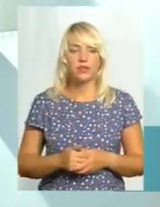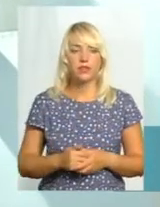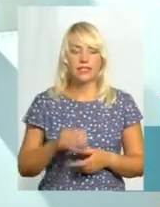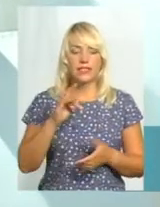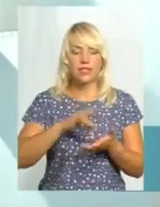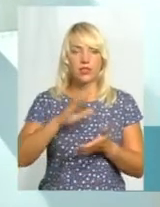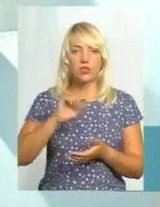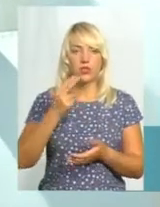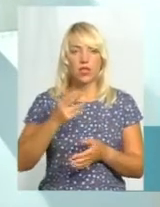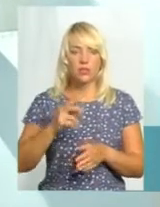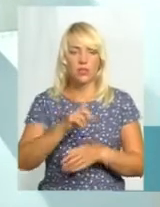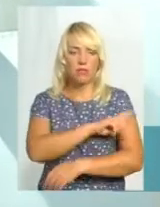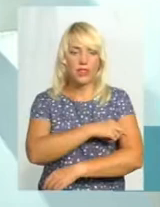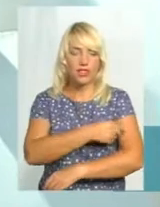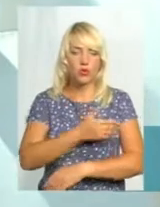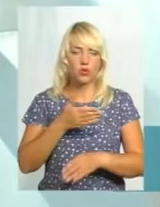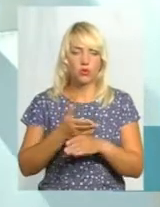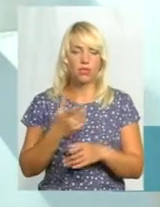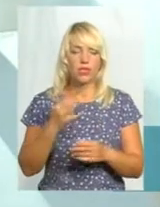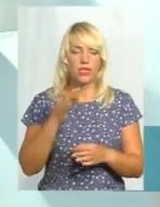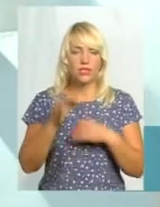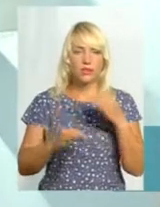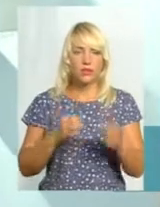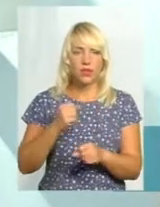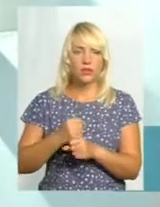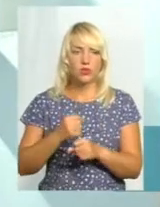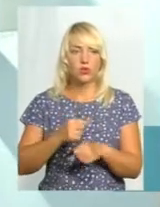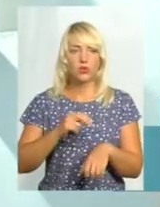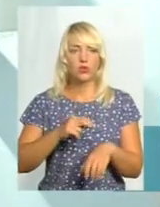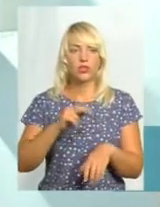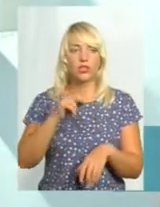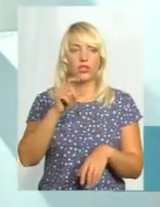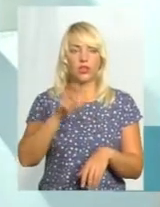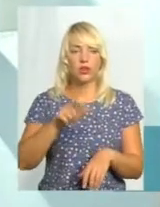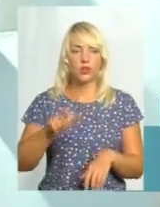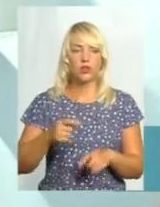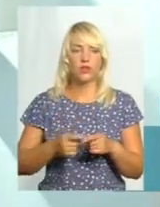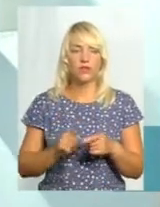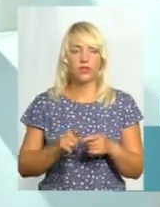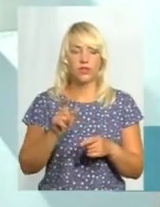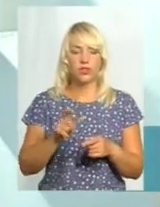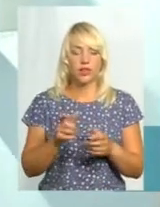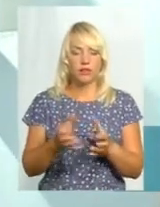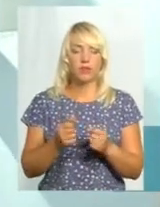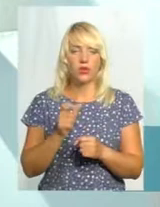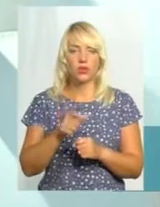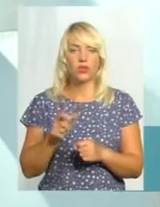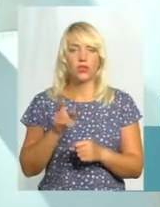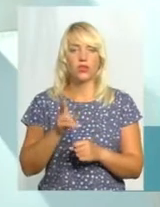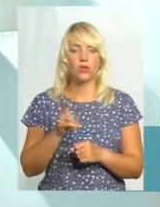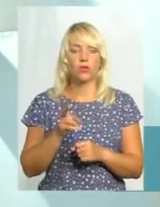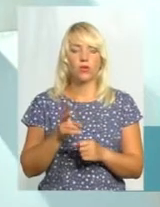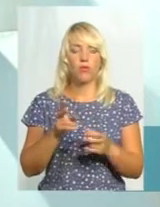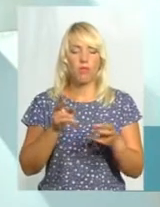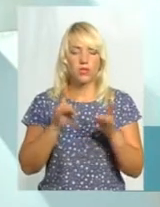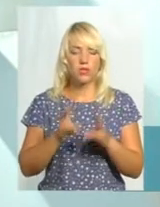цілодобово працюють співробітники. Тобто він приймає людей, які постраждали від будь-якого